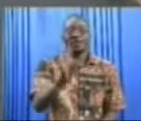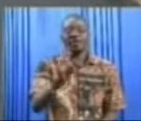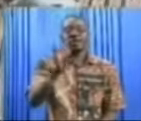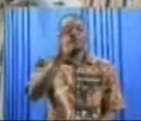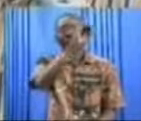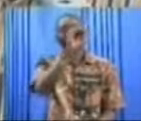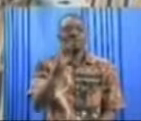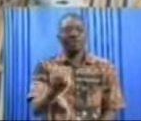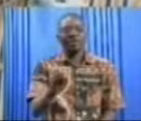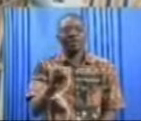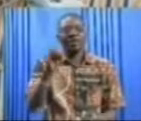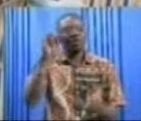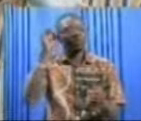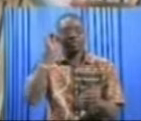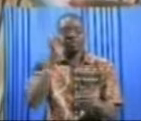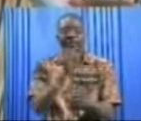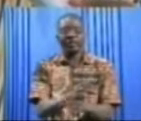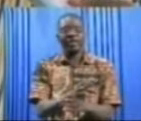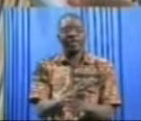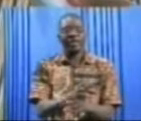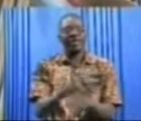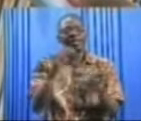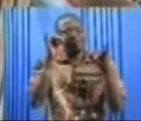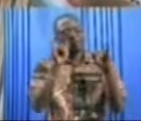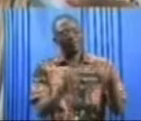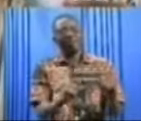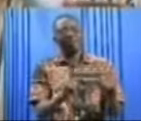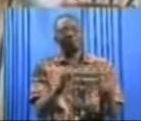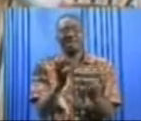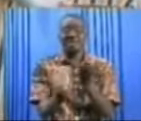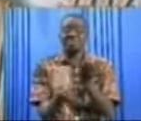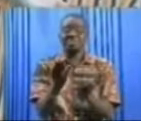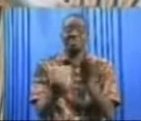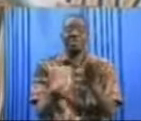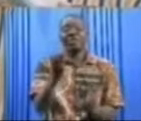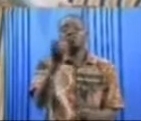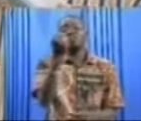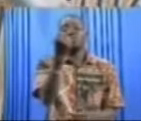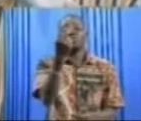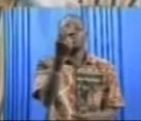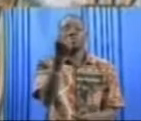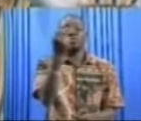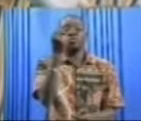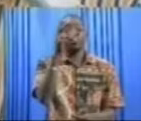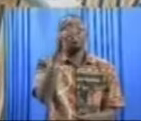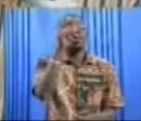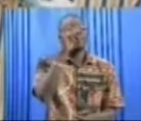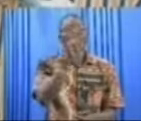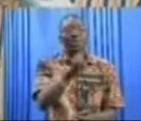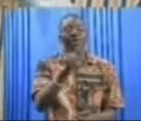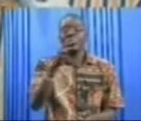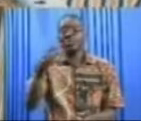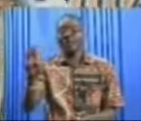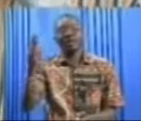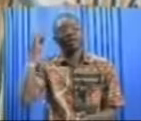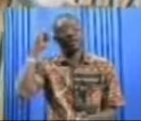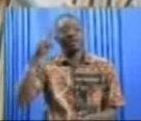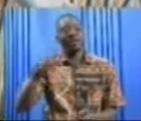concrets, il nous reste environ 12 kilomètres à bitumer et